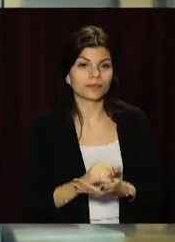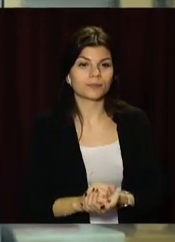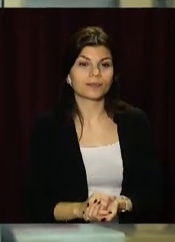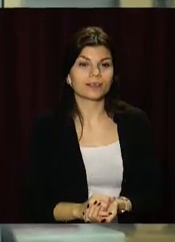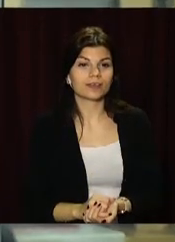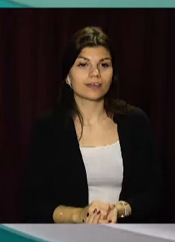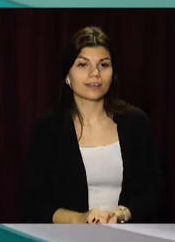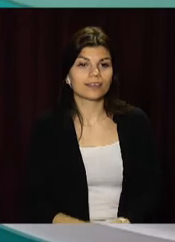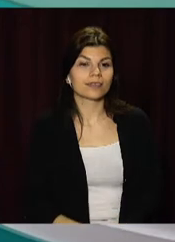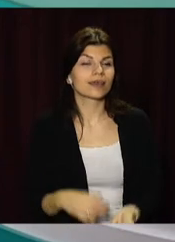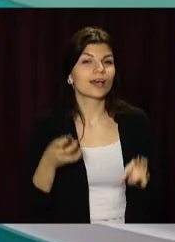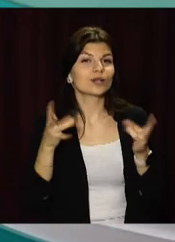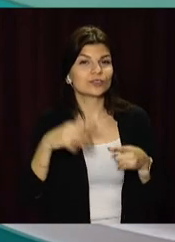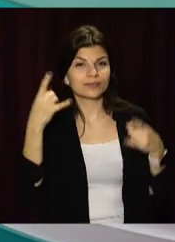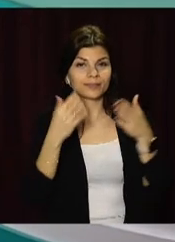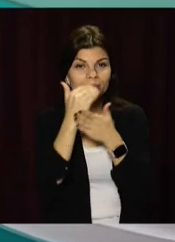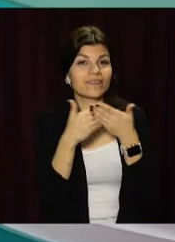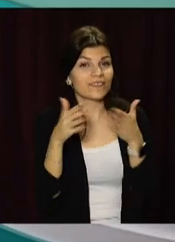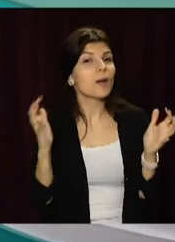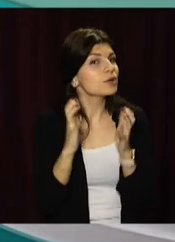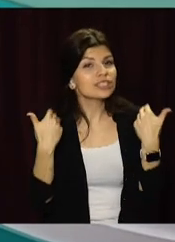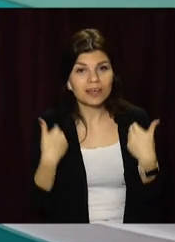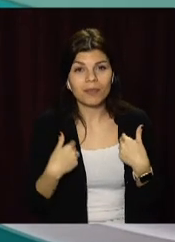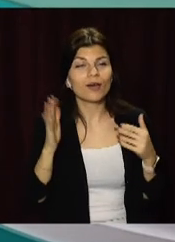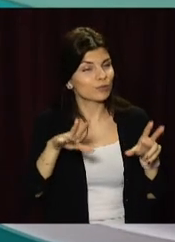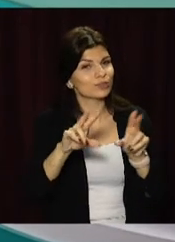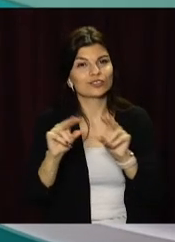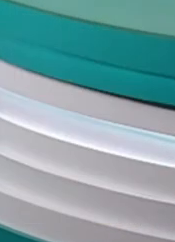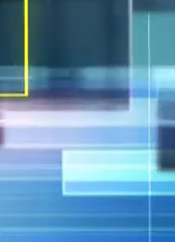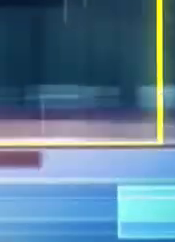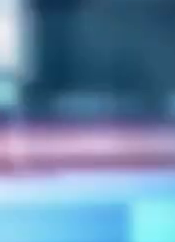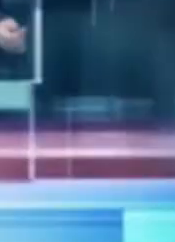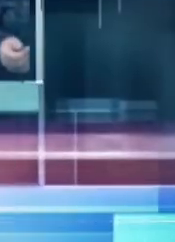-каналі. Залишайтеся відкритим, бережіть себе і хай щастить!